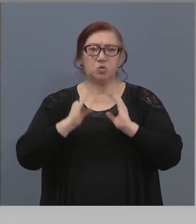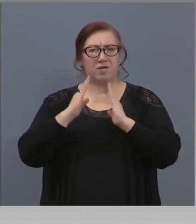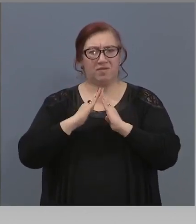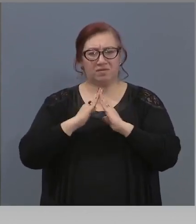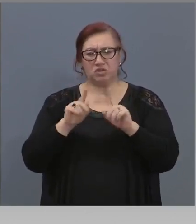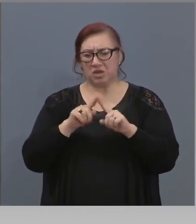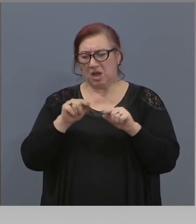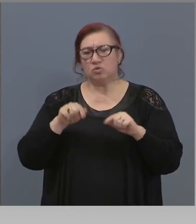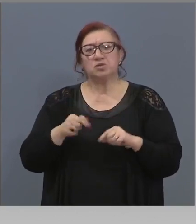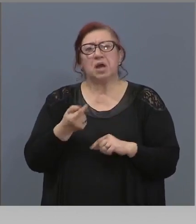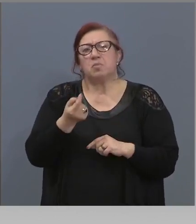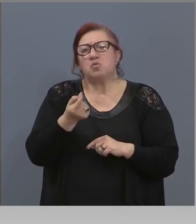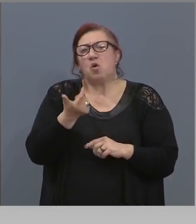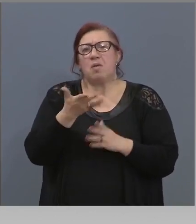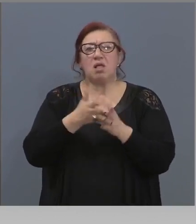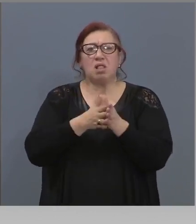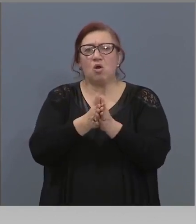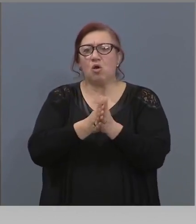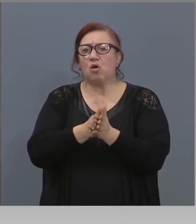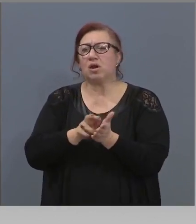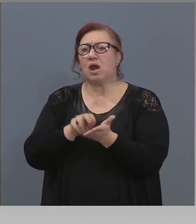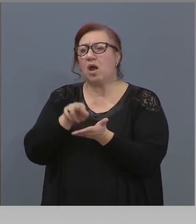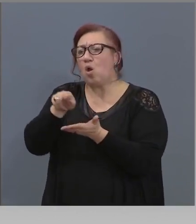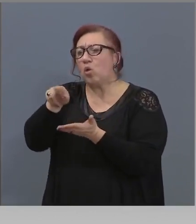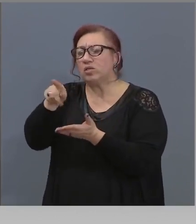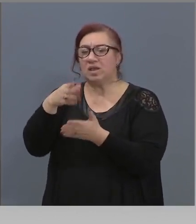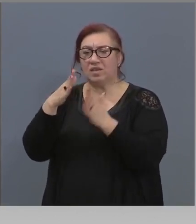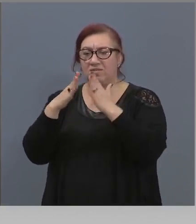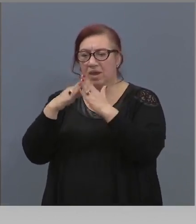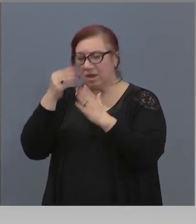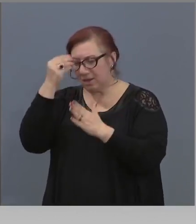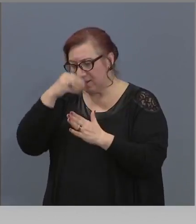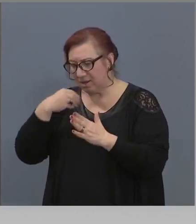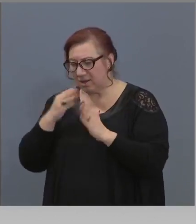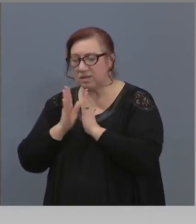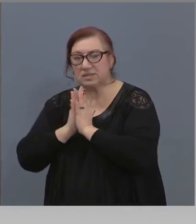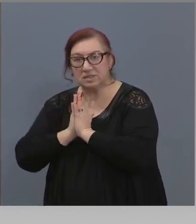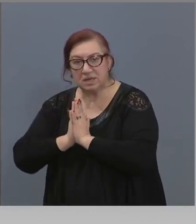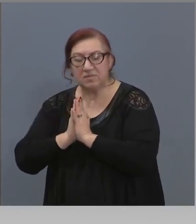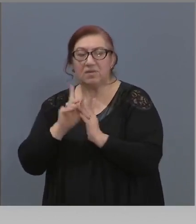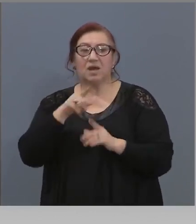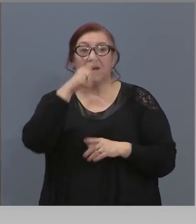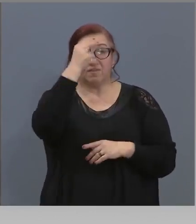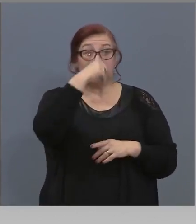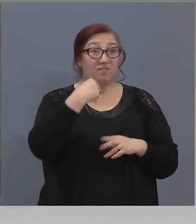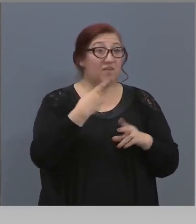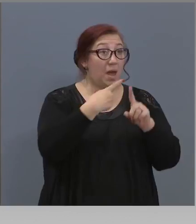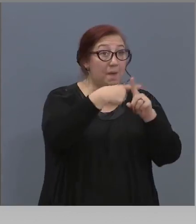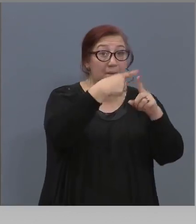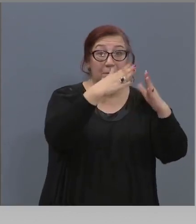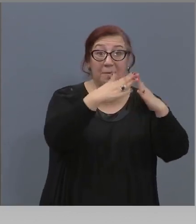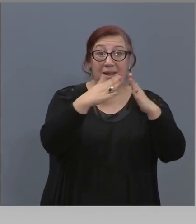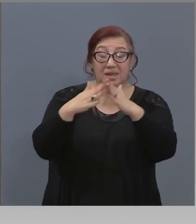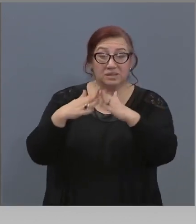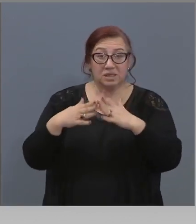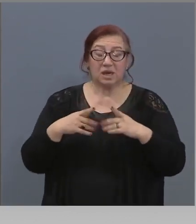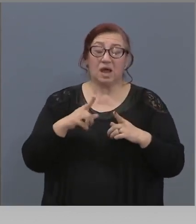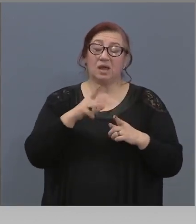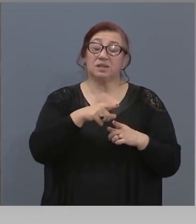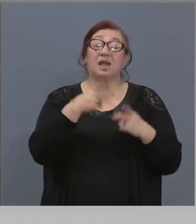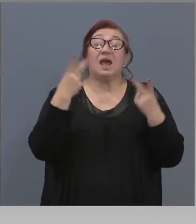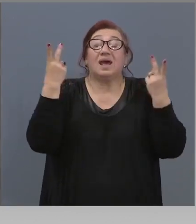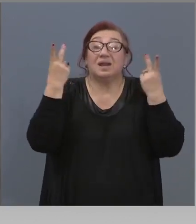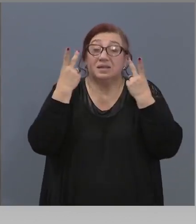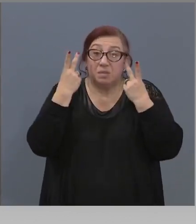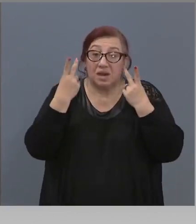-малко хора отиват и в църква, и в манастир, не защото по-малко вярват, а защото действително разбират, че ако не